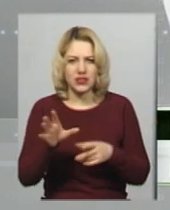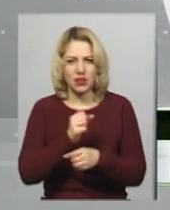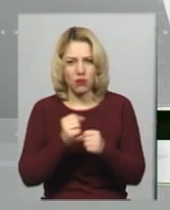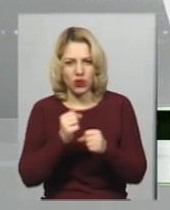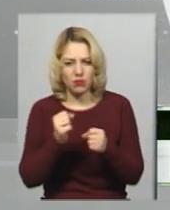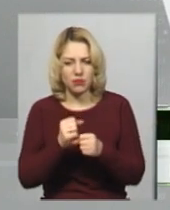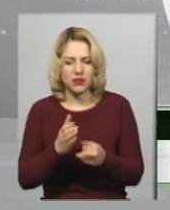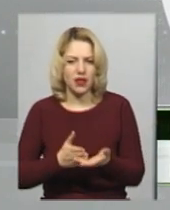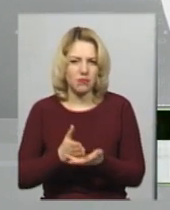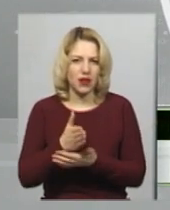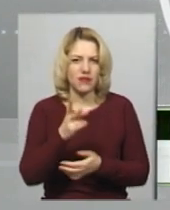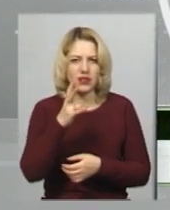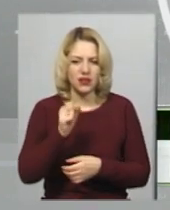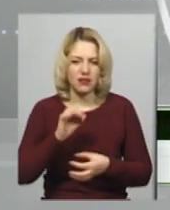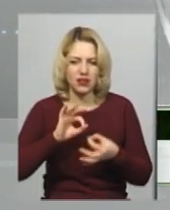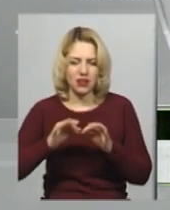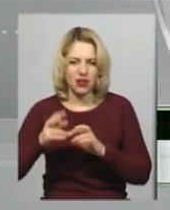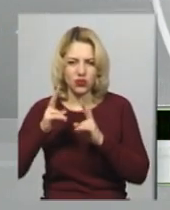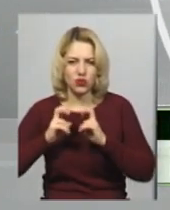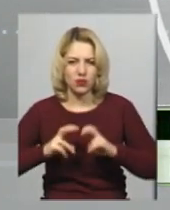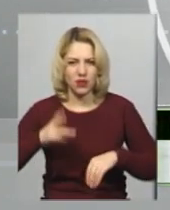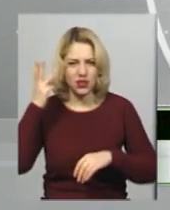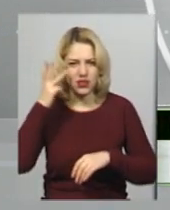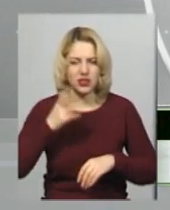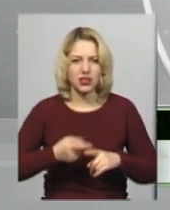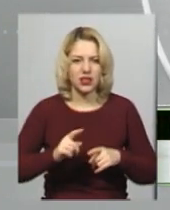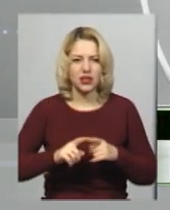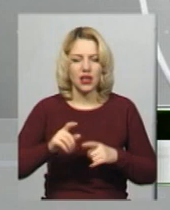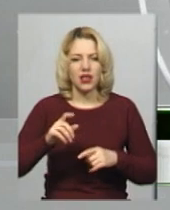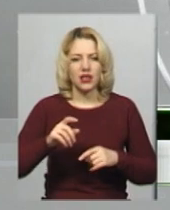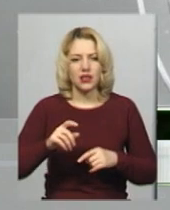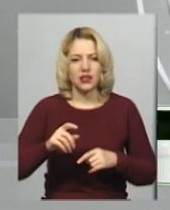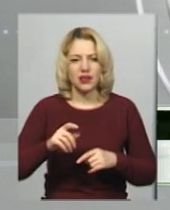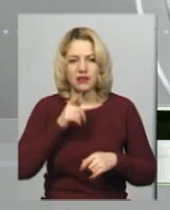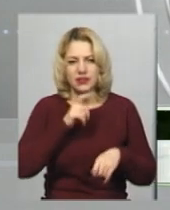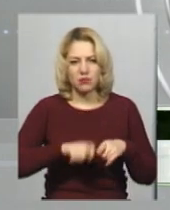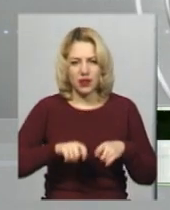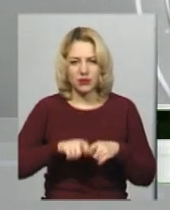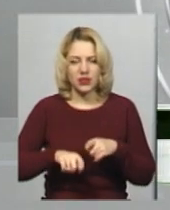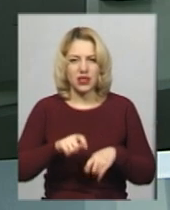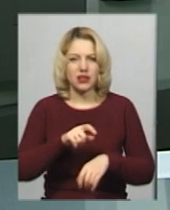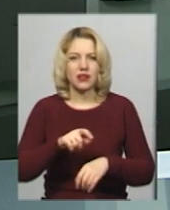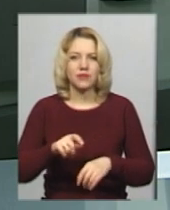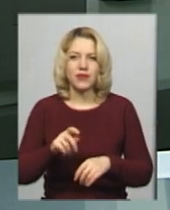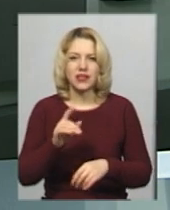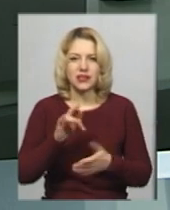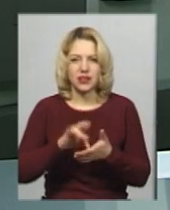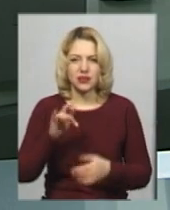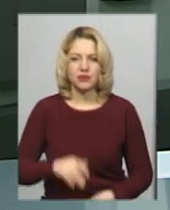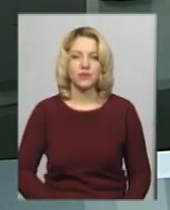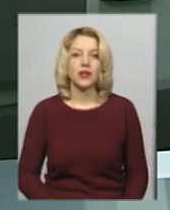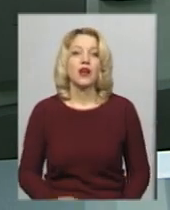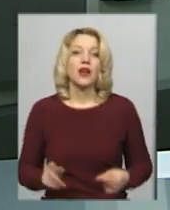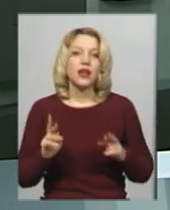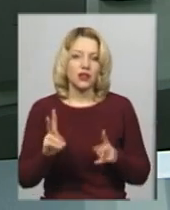направлені на детальне дослідження у Хмельницький науково-дослідний експертно-криміналістичний центр. Як